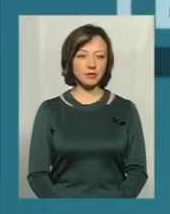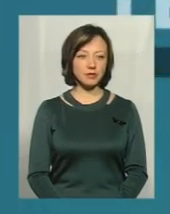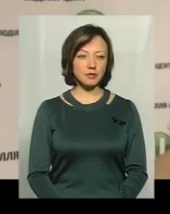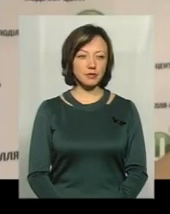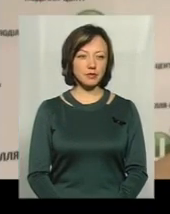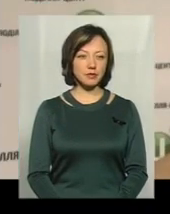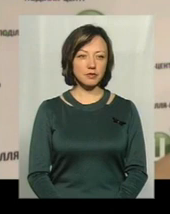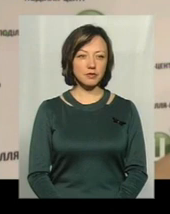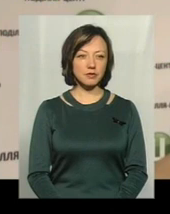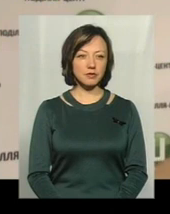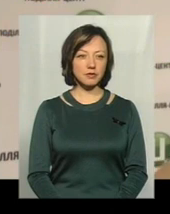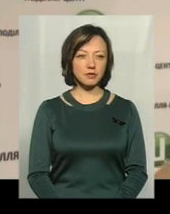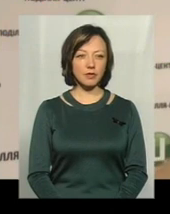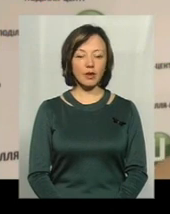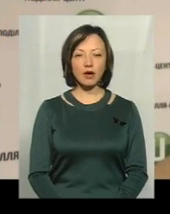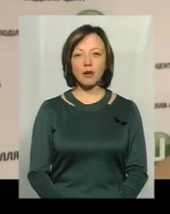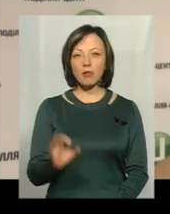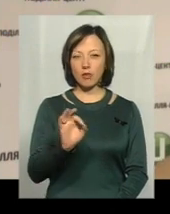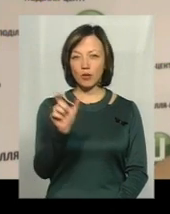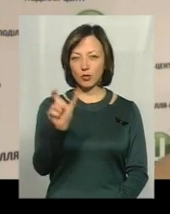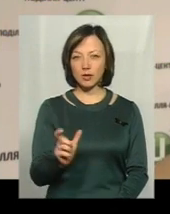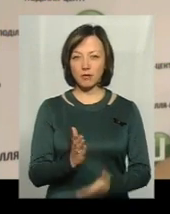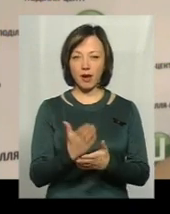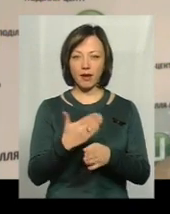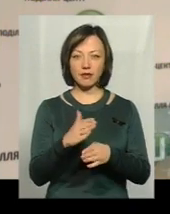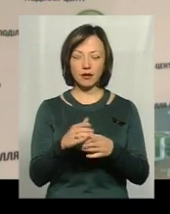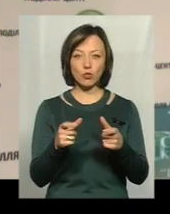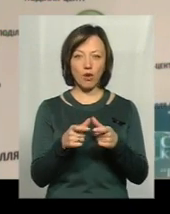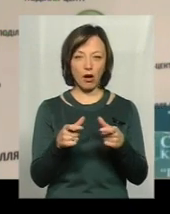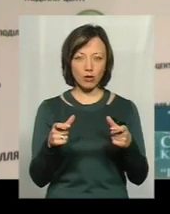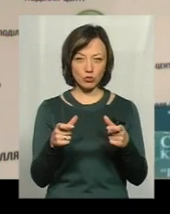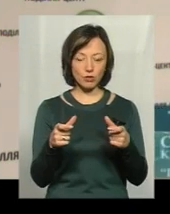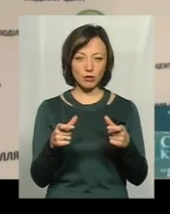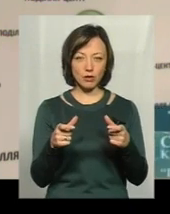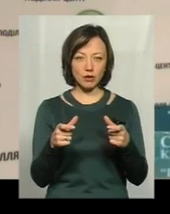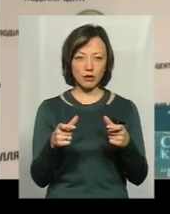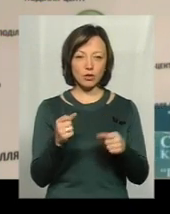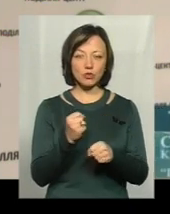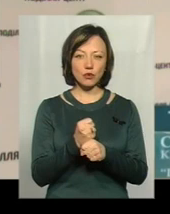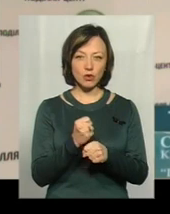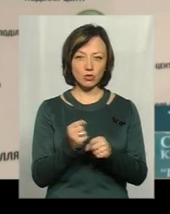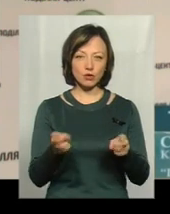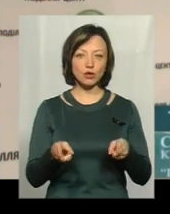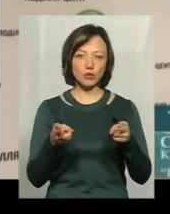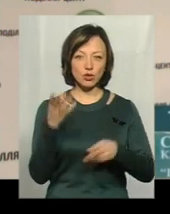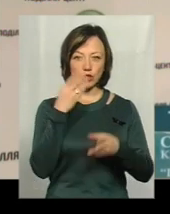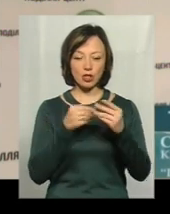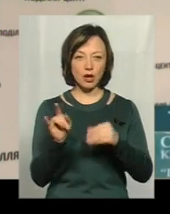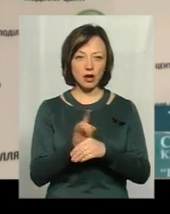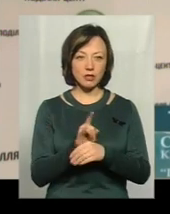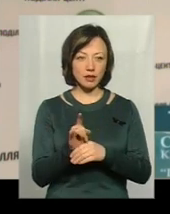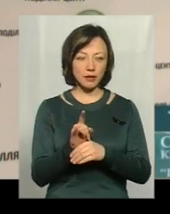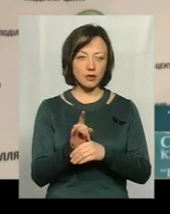По відношенню до клієнта, який має кредитну картку, вскоєно злочин шахрайський,